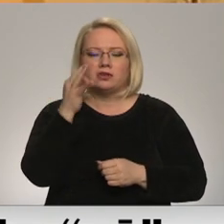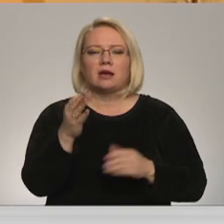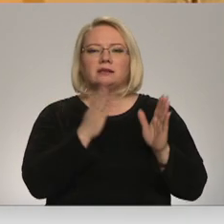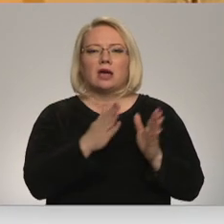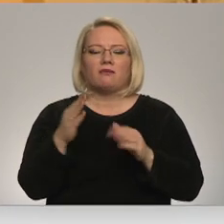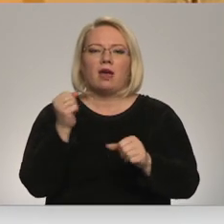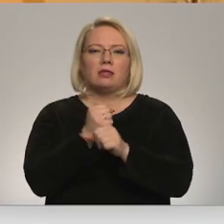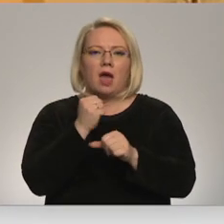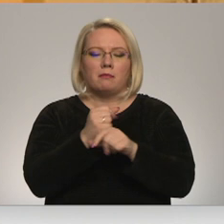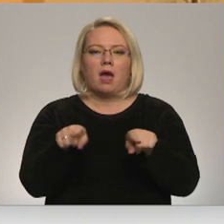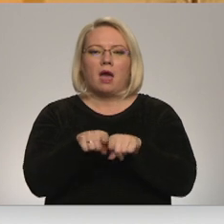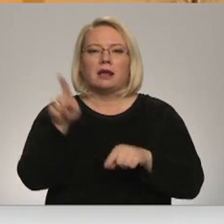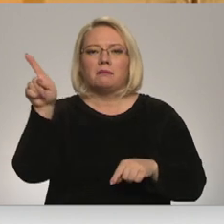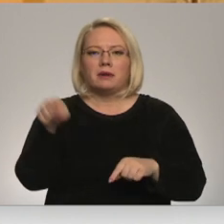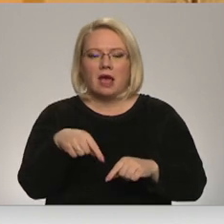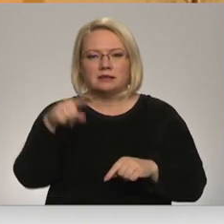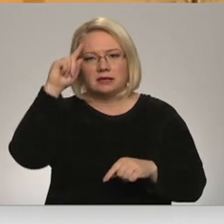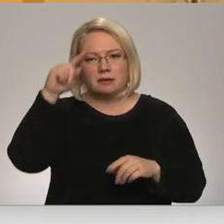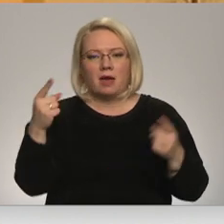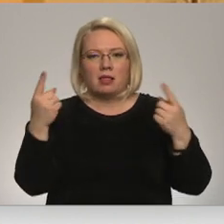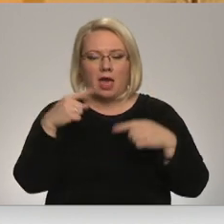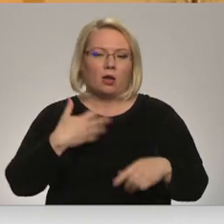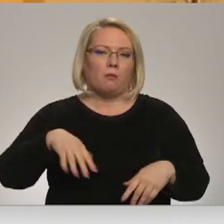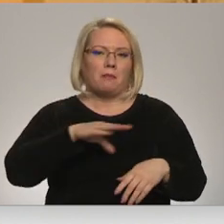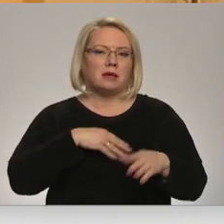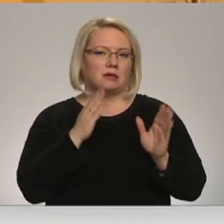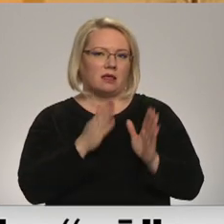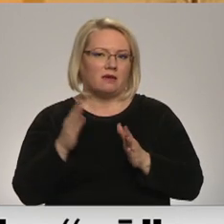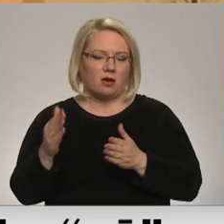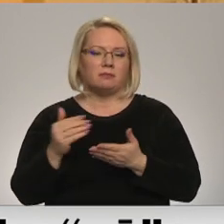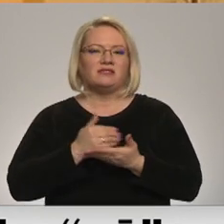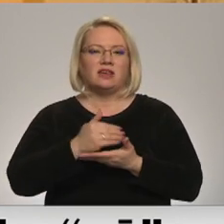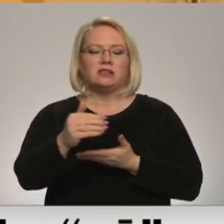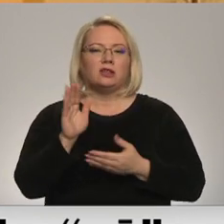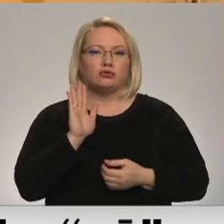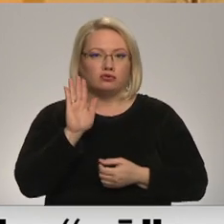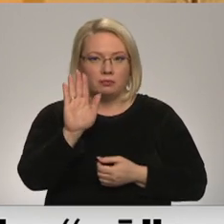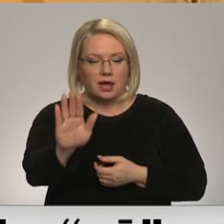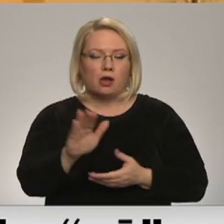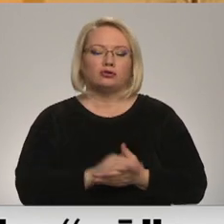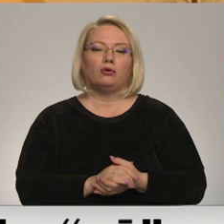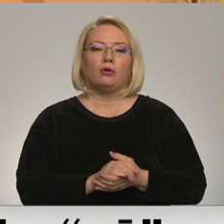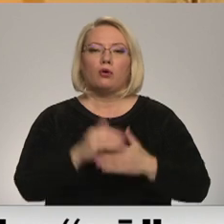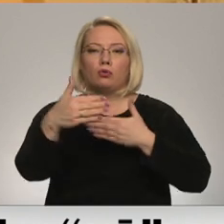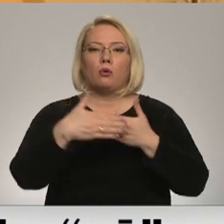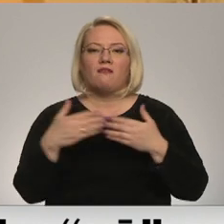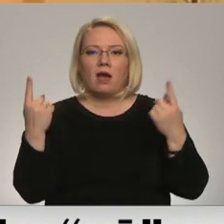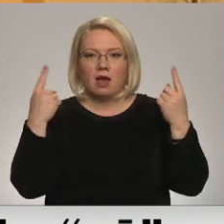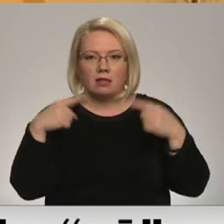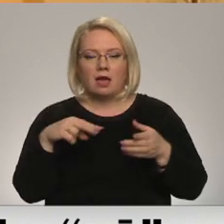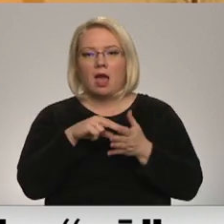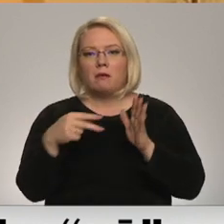prasa zinām laiku, tad mēs dotējā brīdī gatavojamies virzīties uz priekšu. Tuvākā laikā